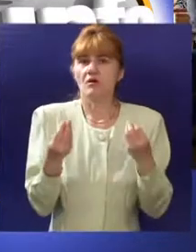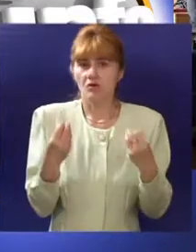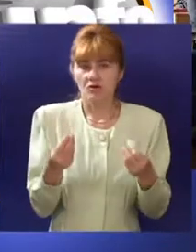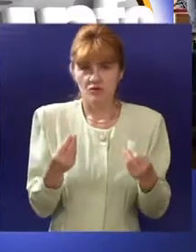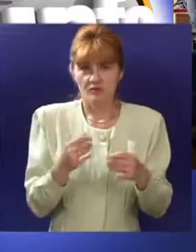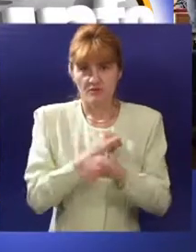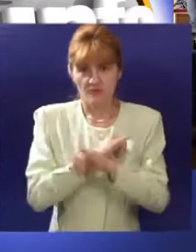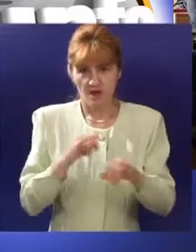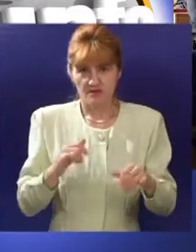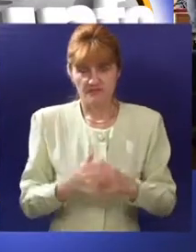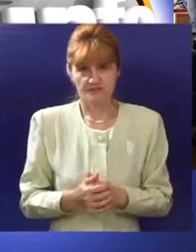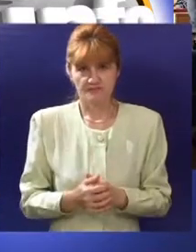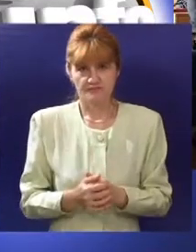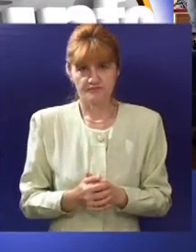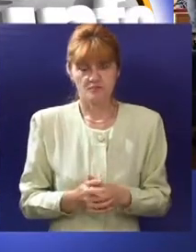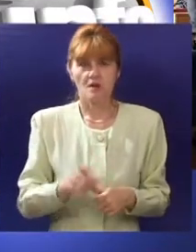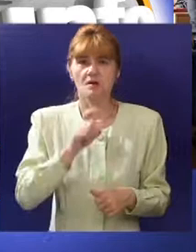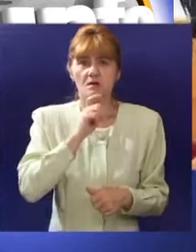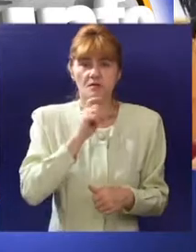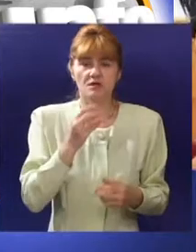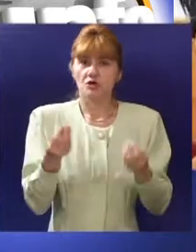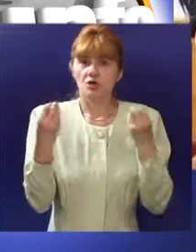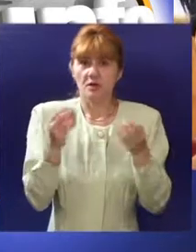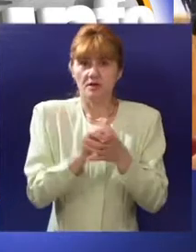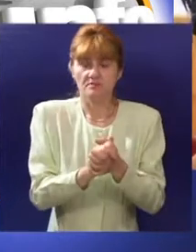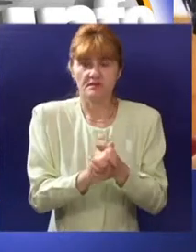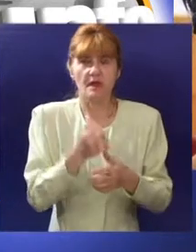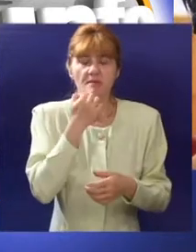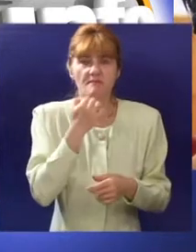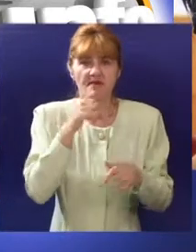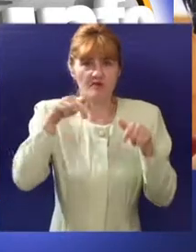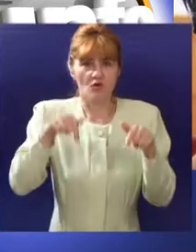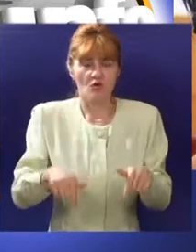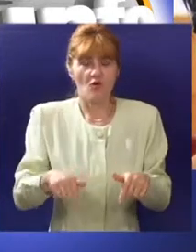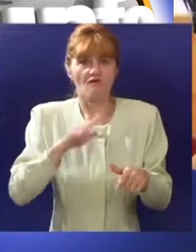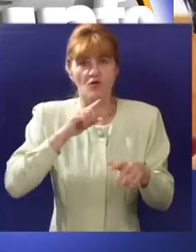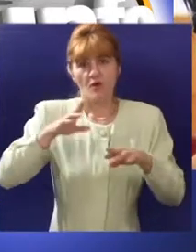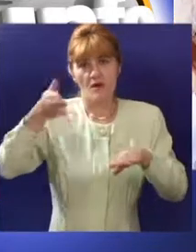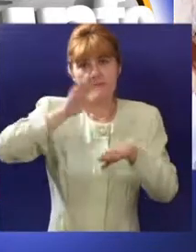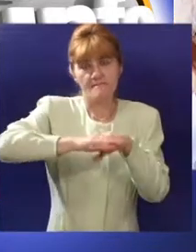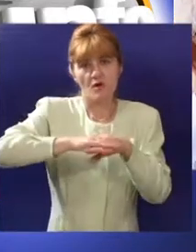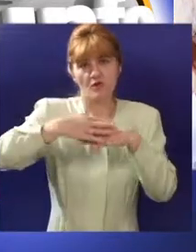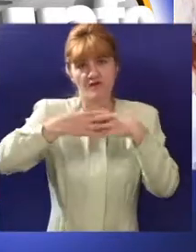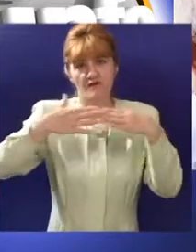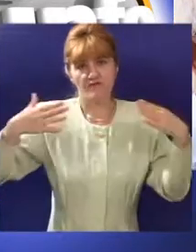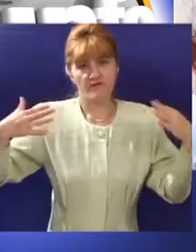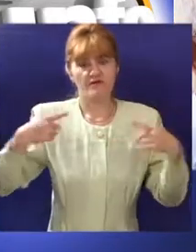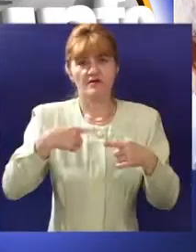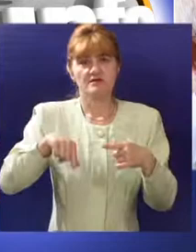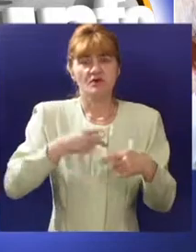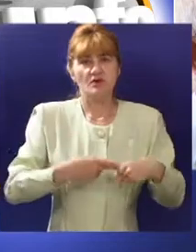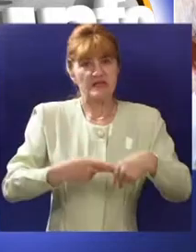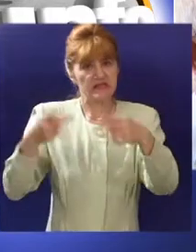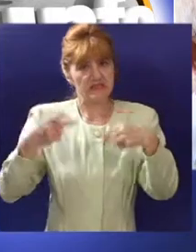orijentat Mađarska je značajan spoljnotrgovinski partner privrednika iz regiona koji pokriva privredna komora Subotica u